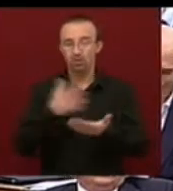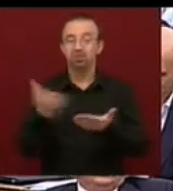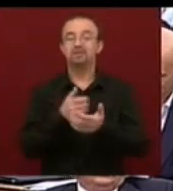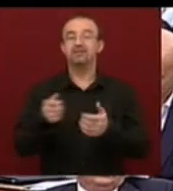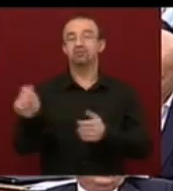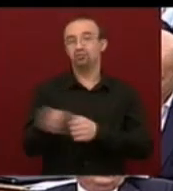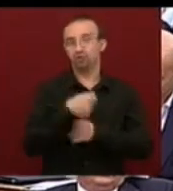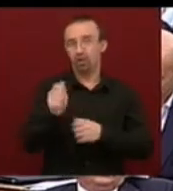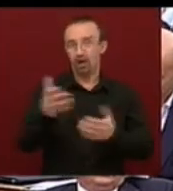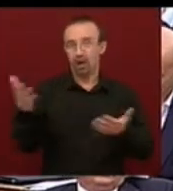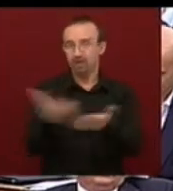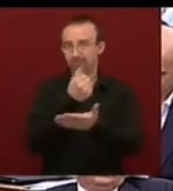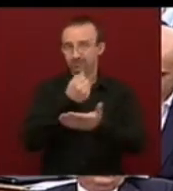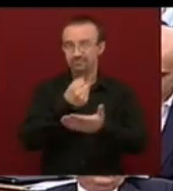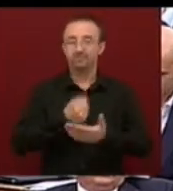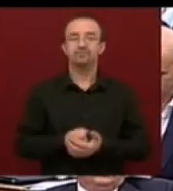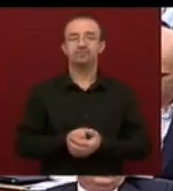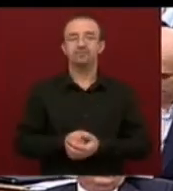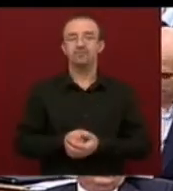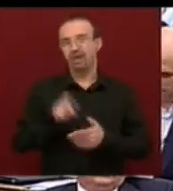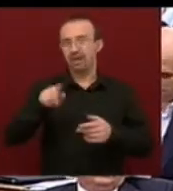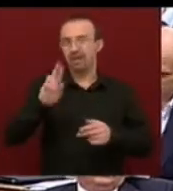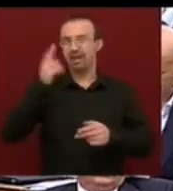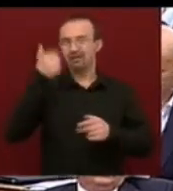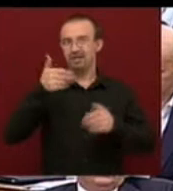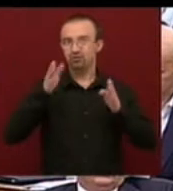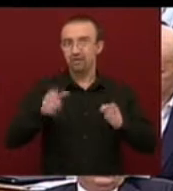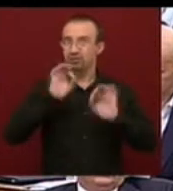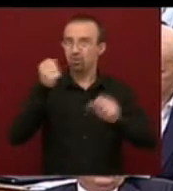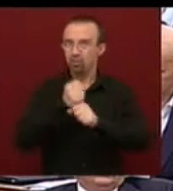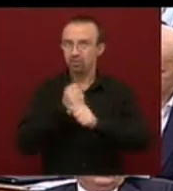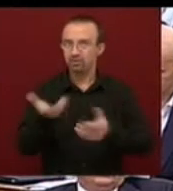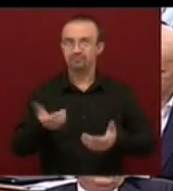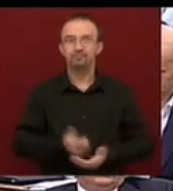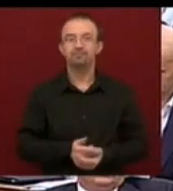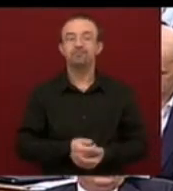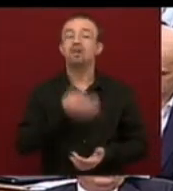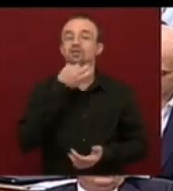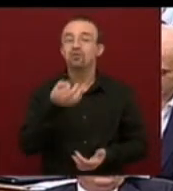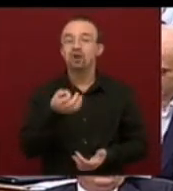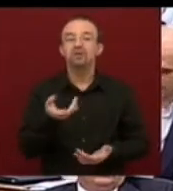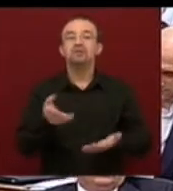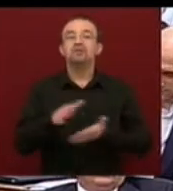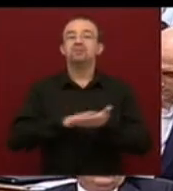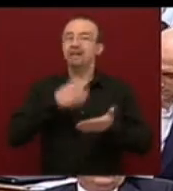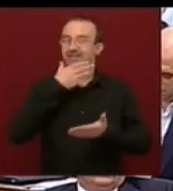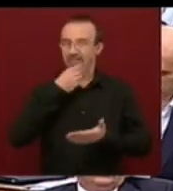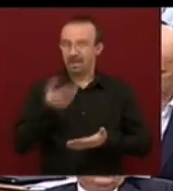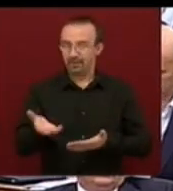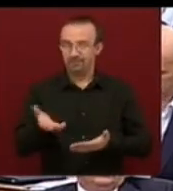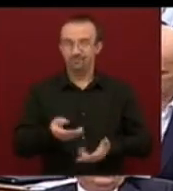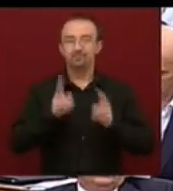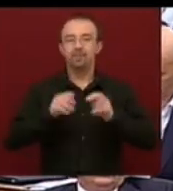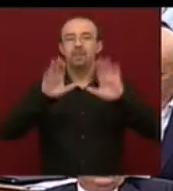csatával lehet jellemezni az első szakaszt, az egy jó dolog. Szóval milyen szép az, hogy